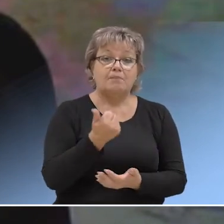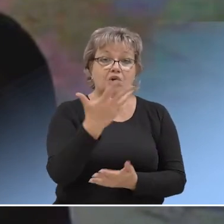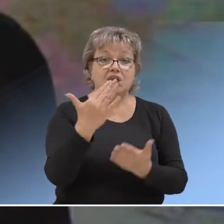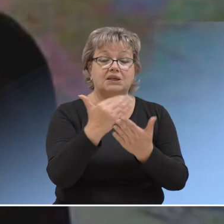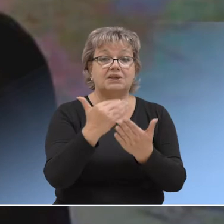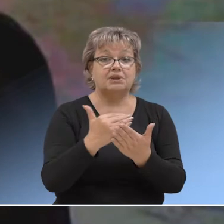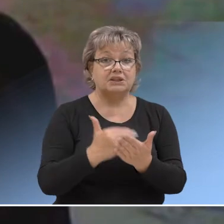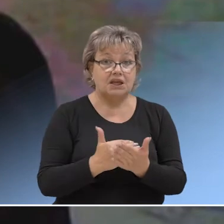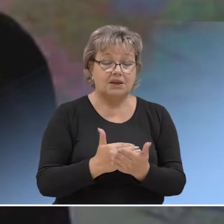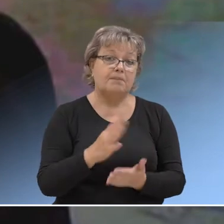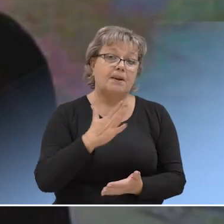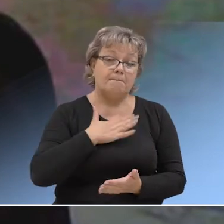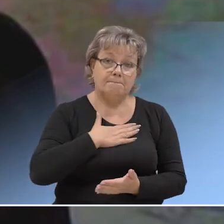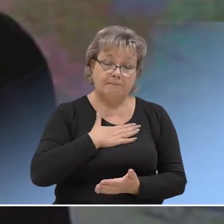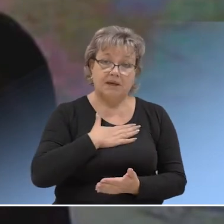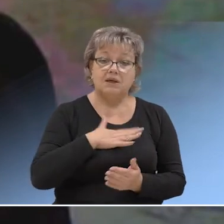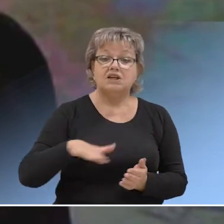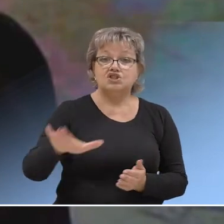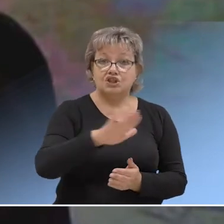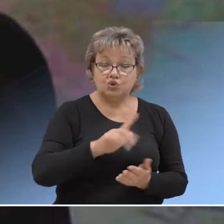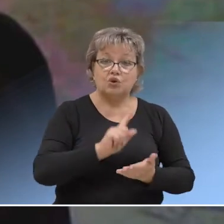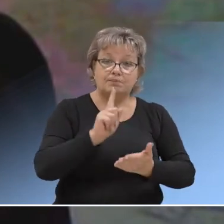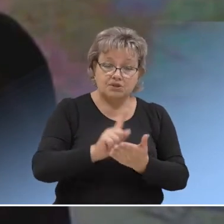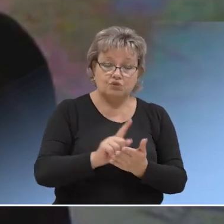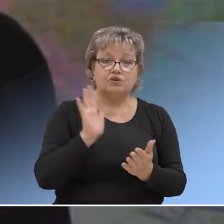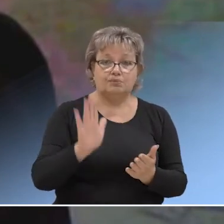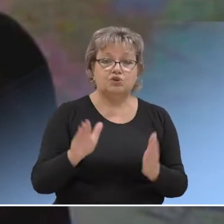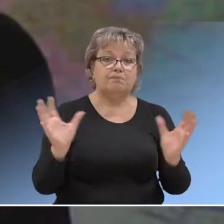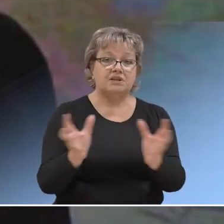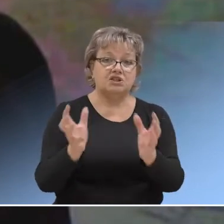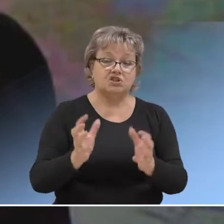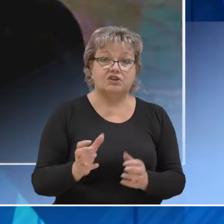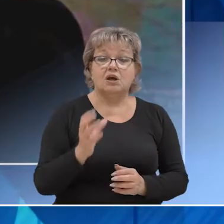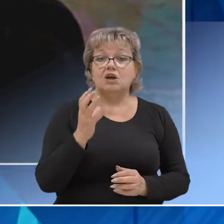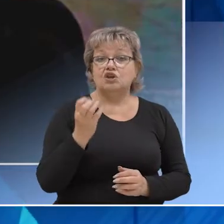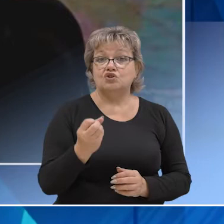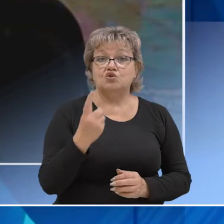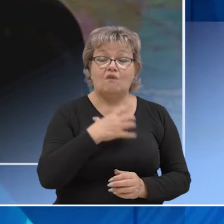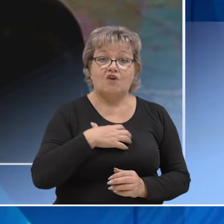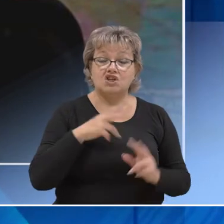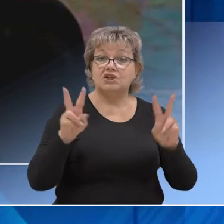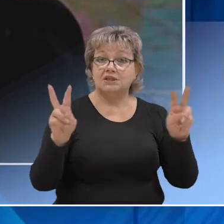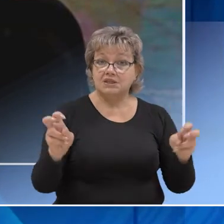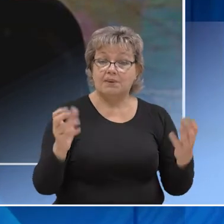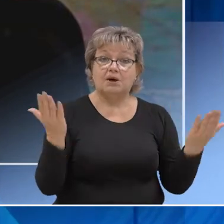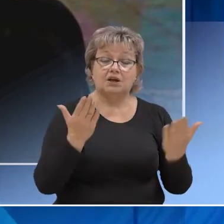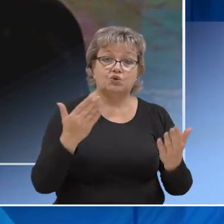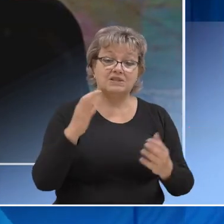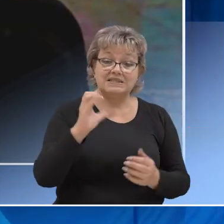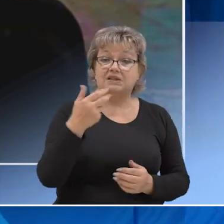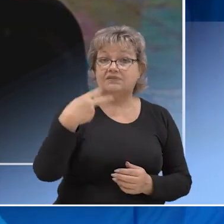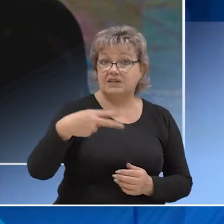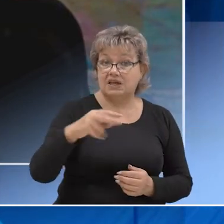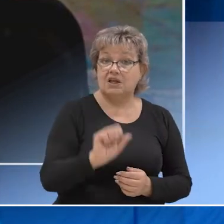некоторым критериям мы эту территорию, безусловно, в дальнейшем поддерживаем. Еще одна немаловажная тема. Насколько я помню, с